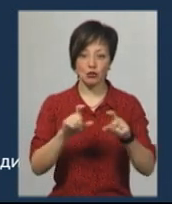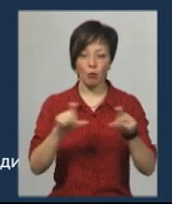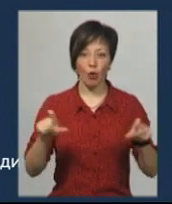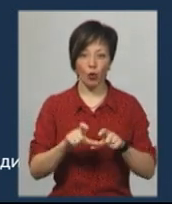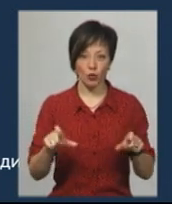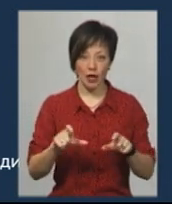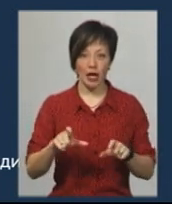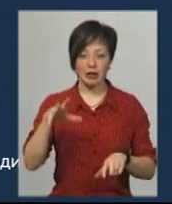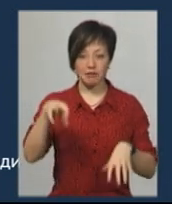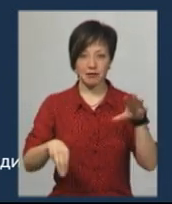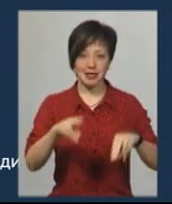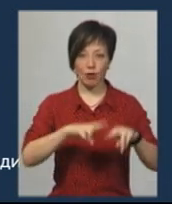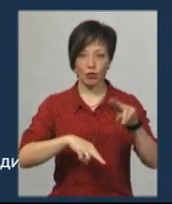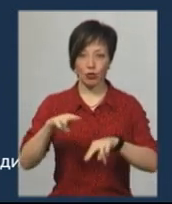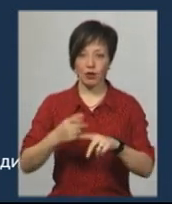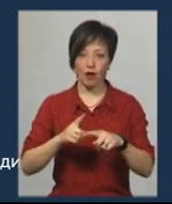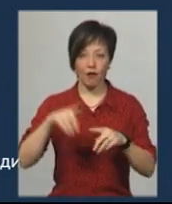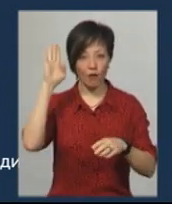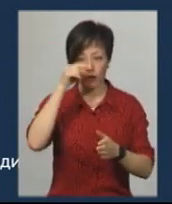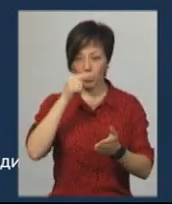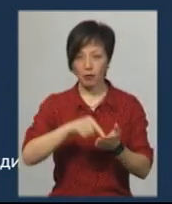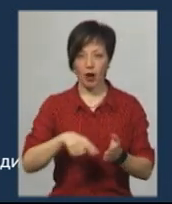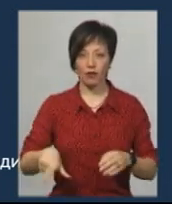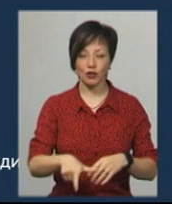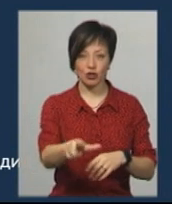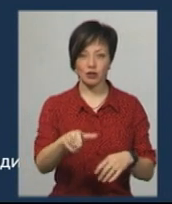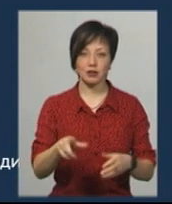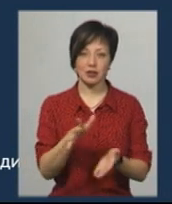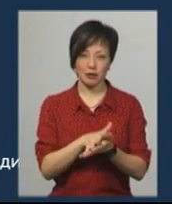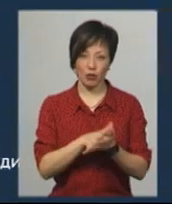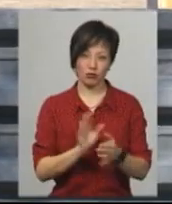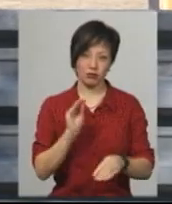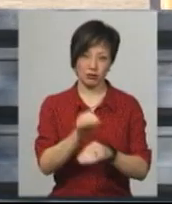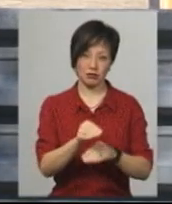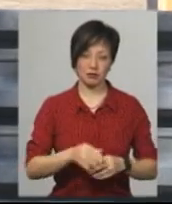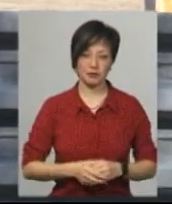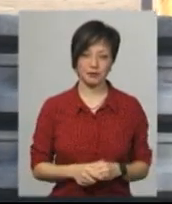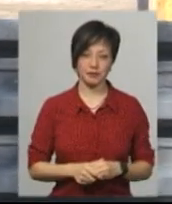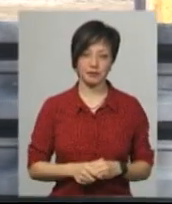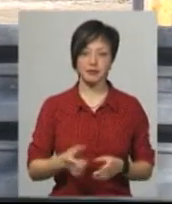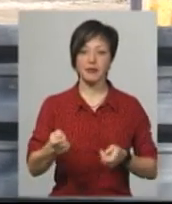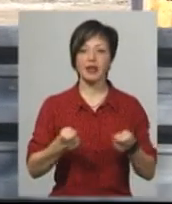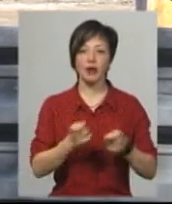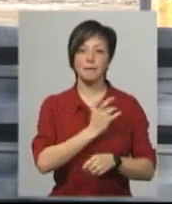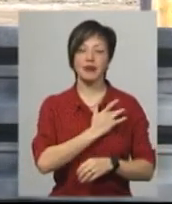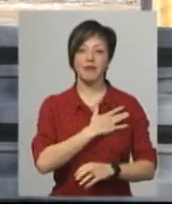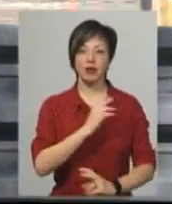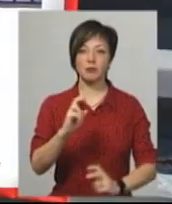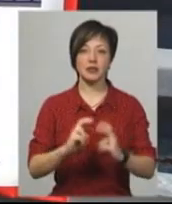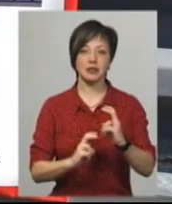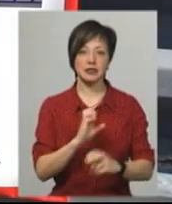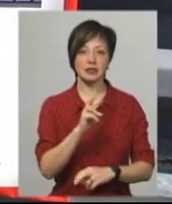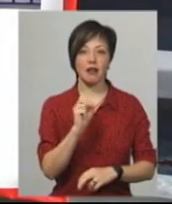тобто з забудованих територій, поверхневі води потрапляють в річку, і вони додатково її забруднюють. Керівництво приватного підприємства